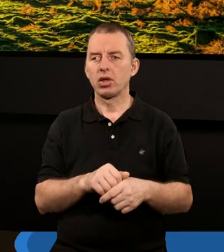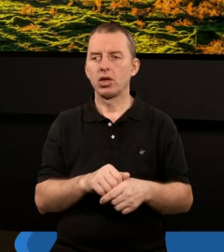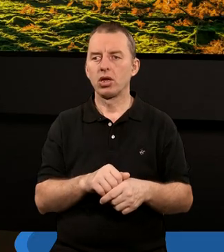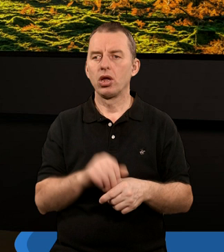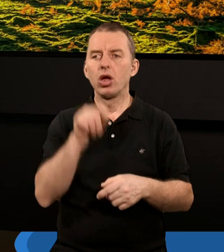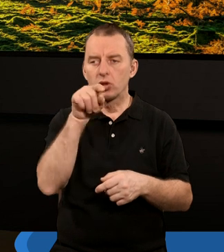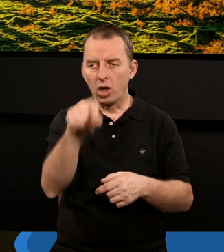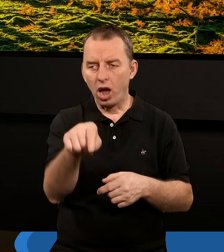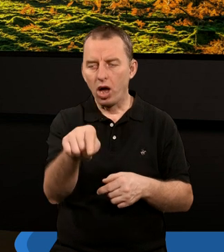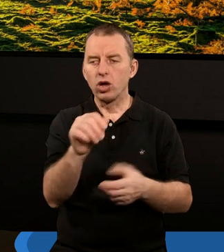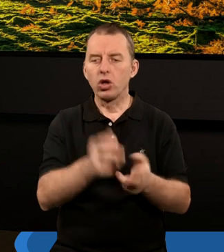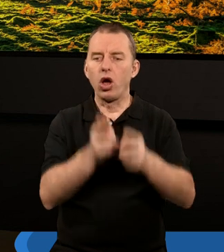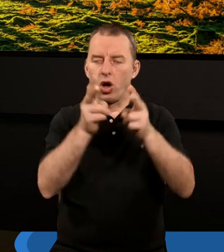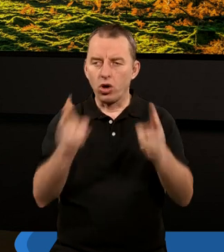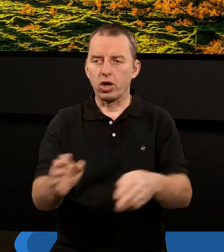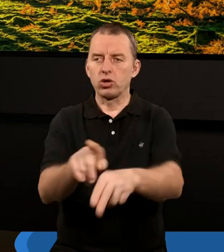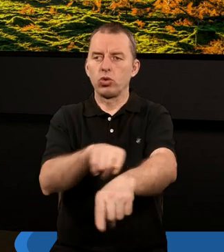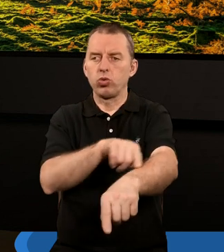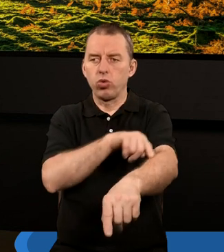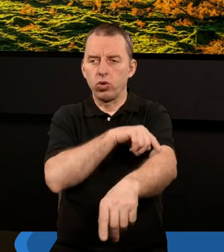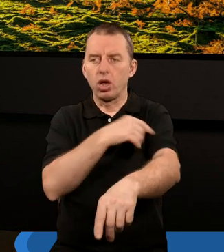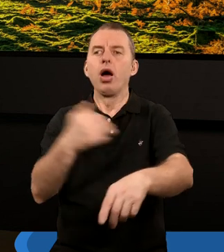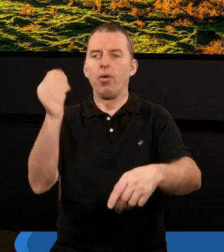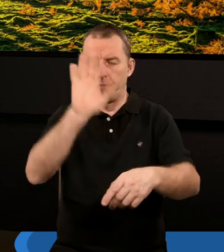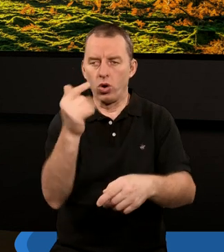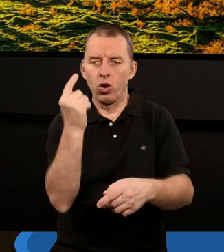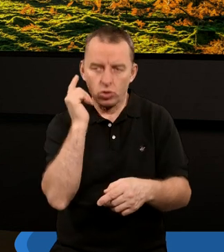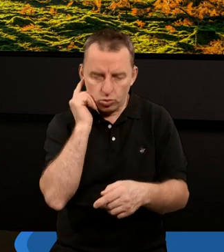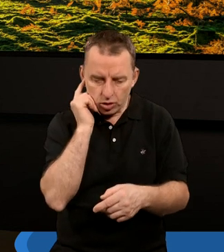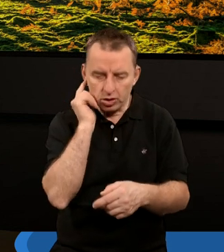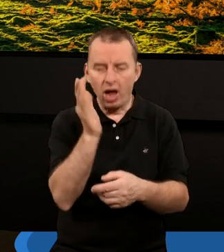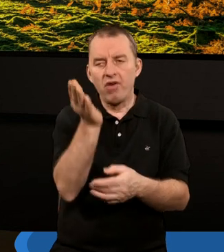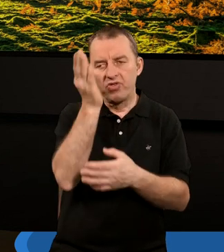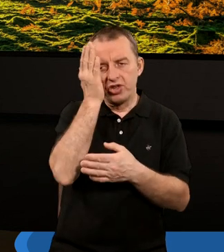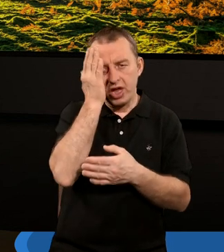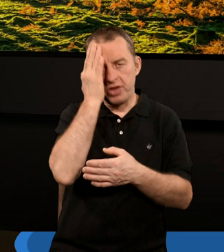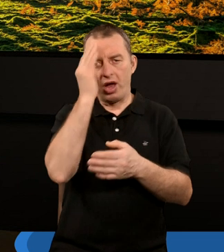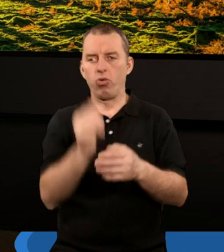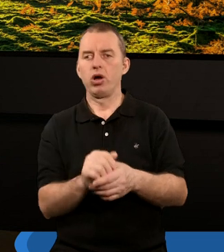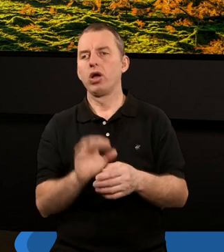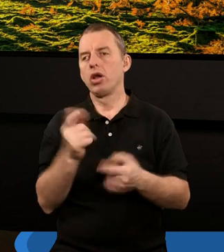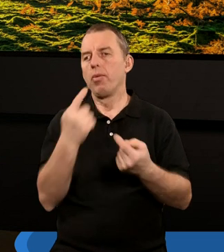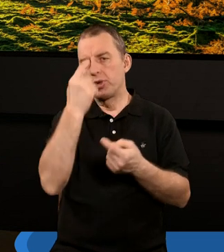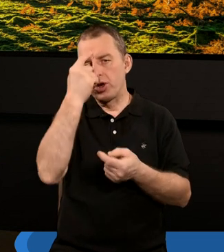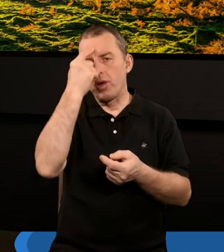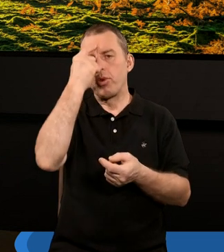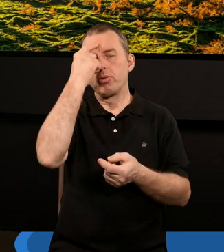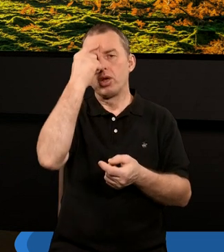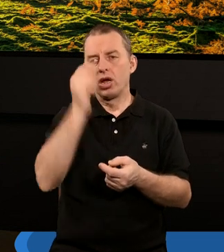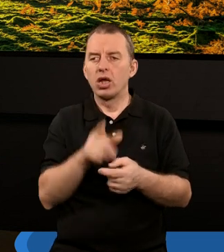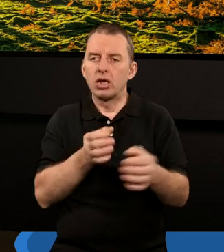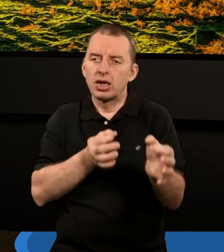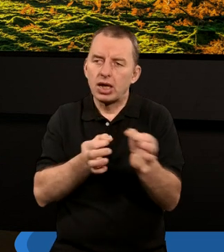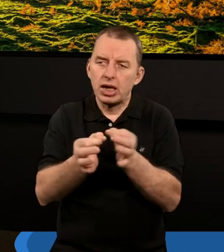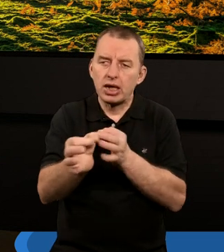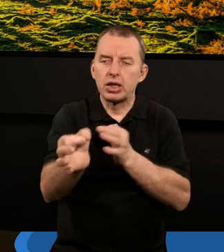te okresy są długie, ale mimo wszystko Bóg słyszał, tak, Bóg widział. To przypomina mi osobiście też trochę